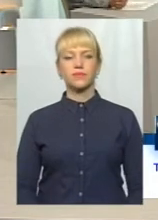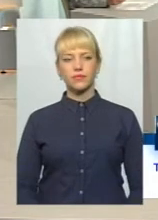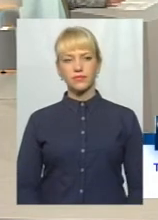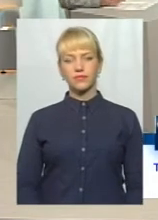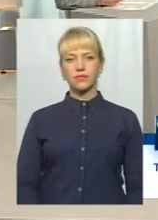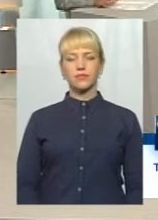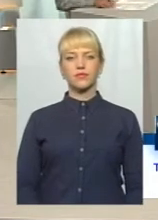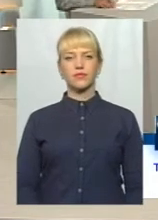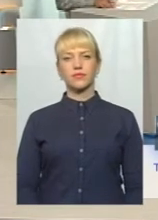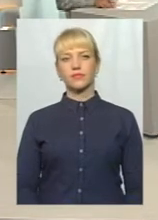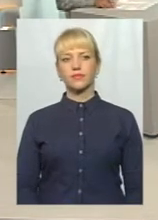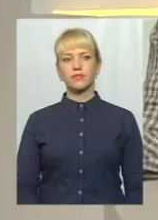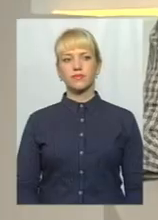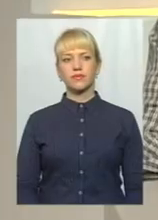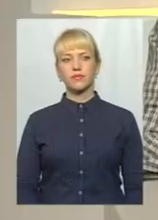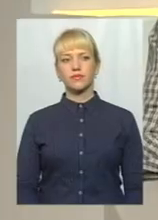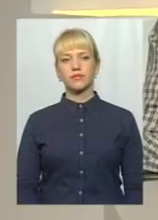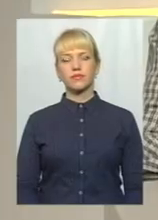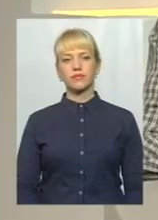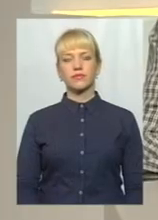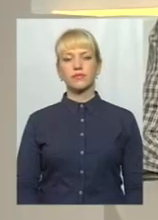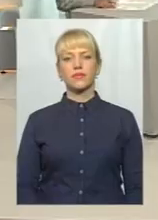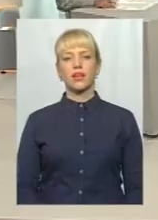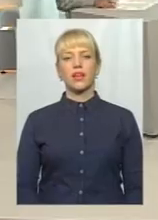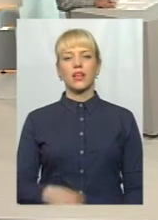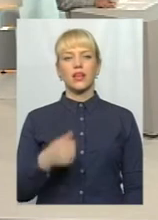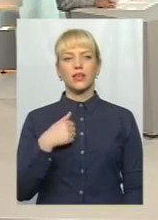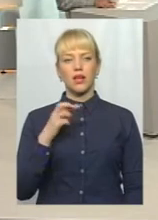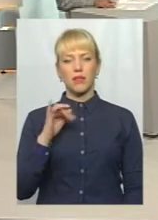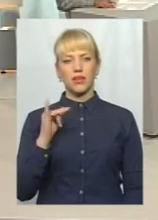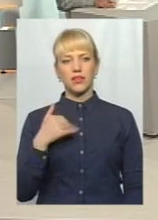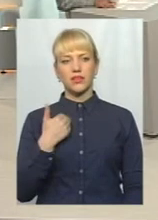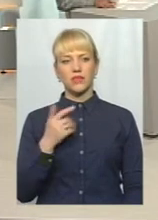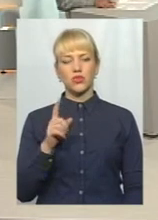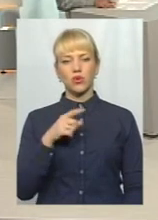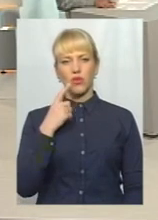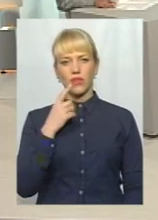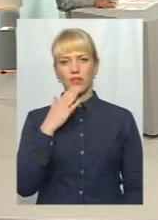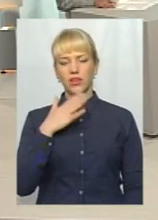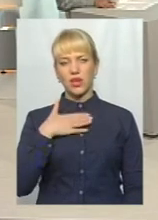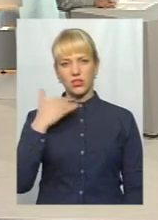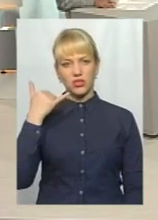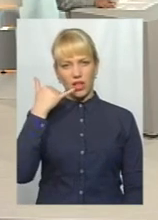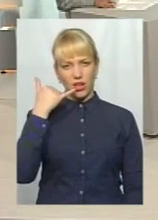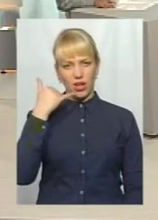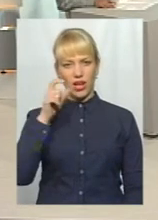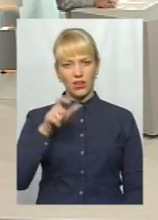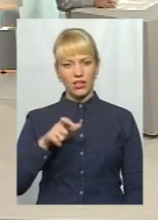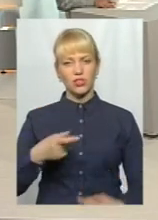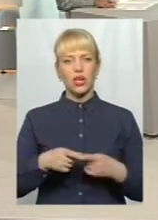вам за дзвіночок. Володимир, я би хотів дозволити буквально декілька слів. Те, що говорив наш телеглядаш. Тільки що,